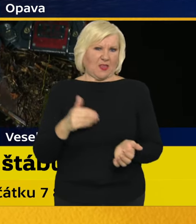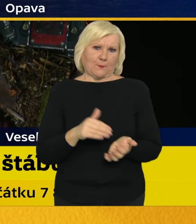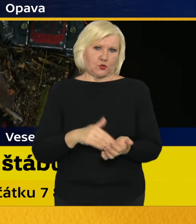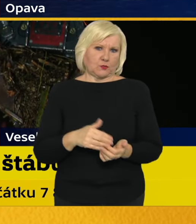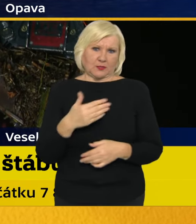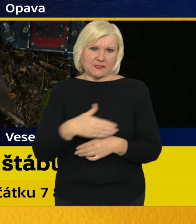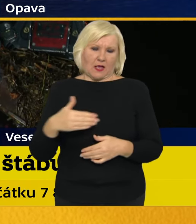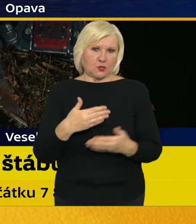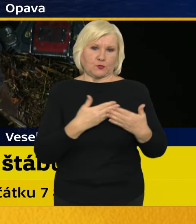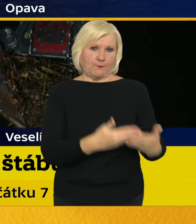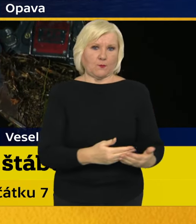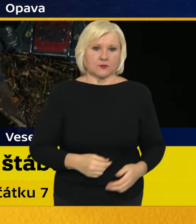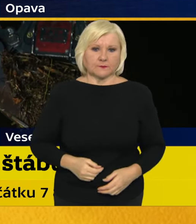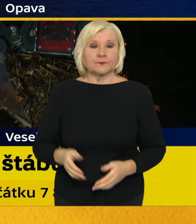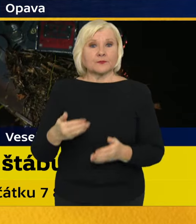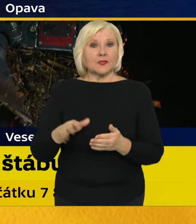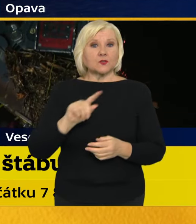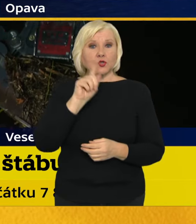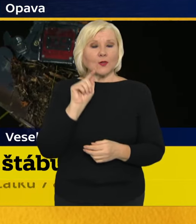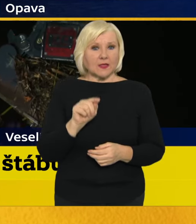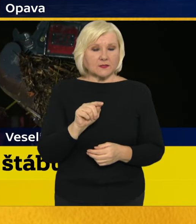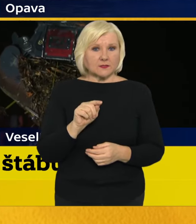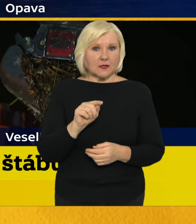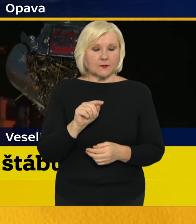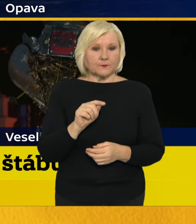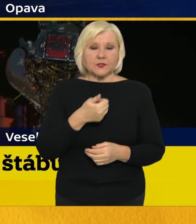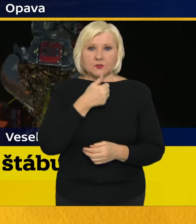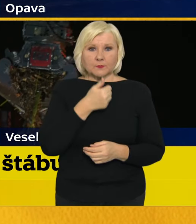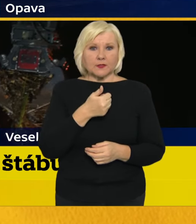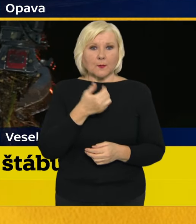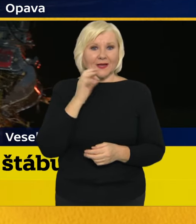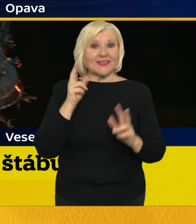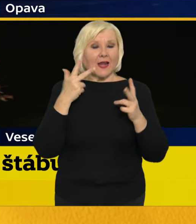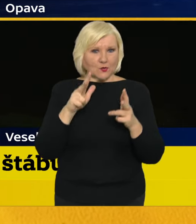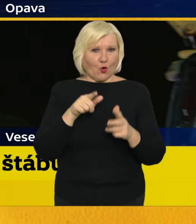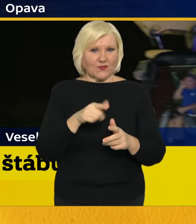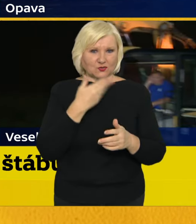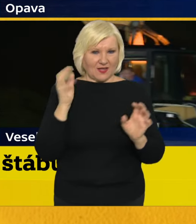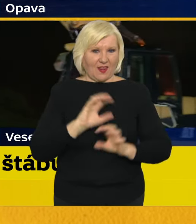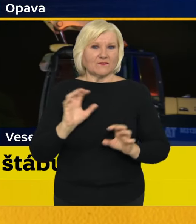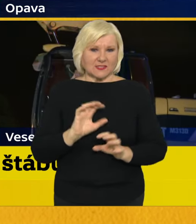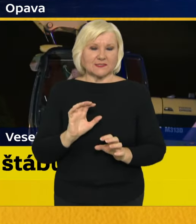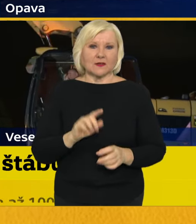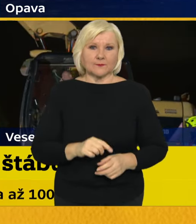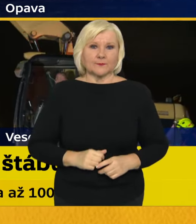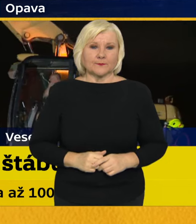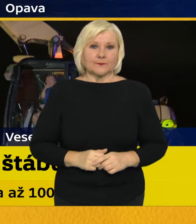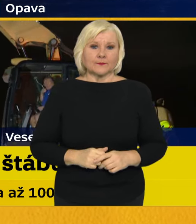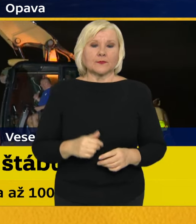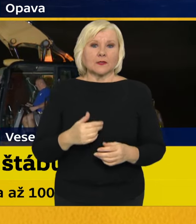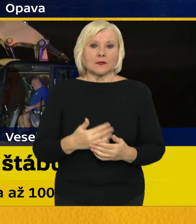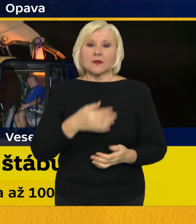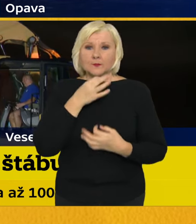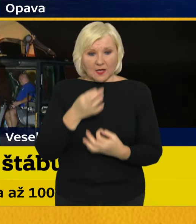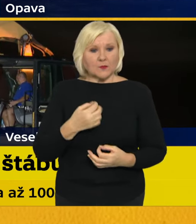Tak, děkuji. Další dotaz. Tak ještě paní Línková. Ještě jedno, Karojiné Línková z České televize. Jenom